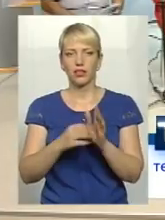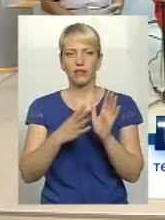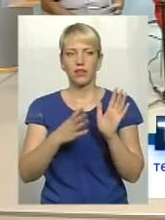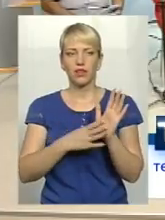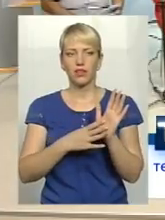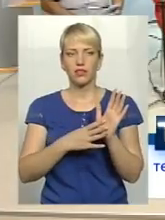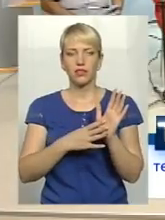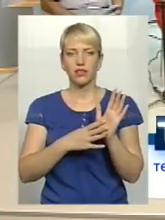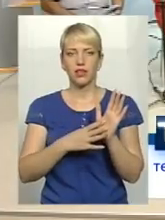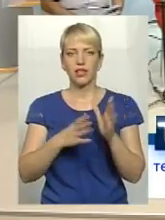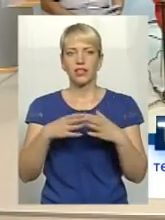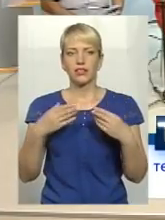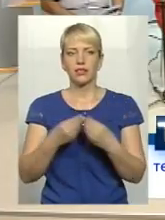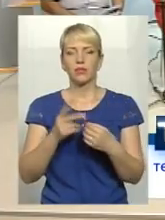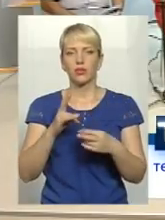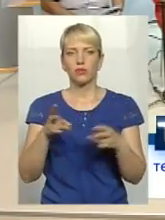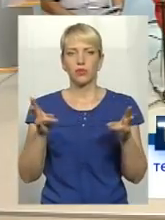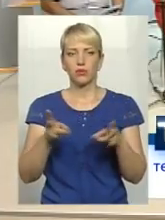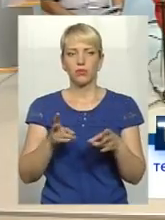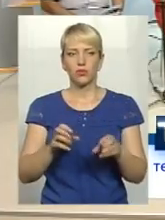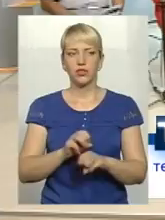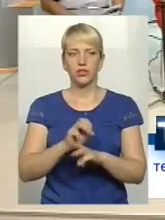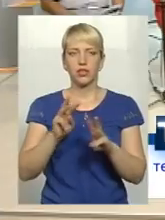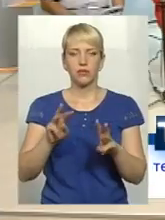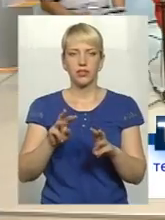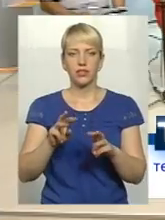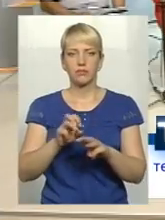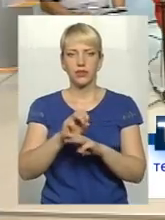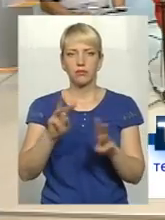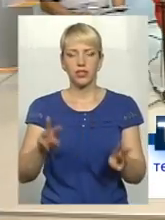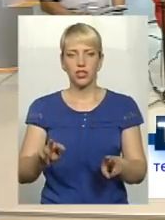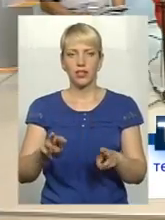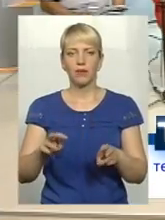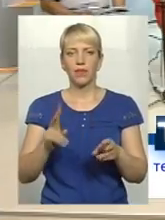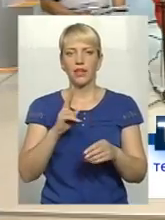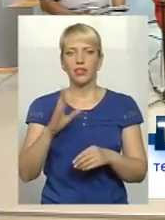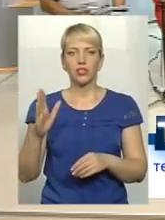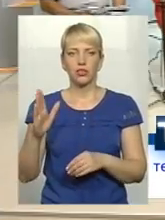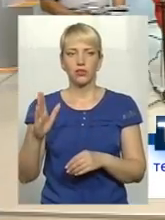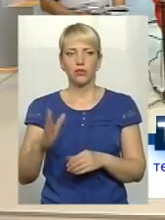сім'я, які потребують забезпечення житлом. Це, значить,